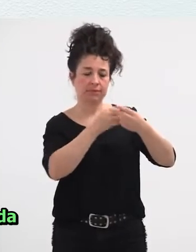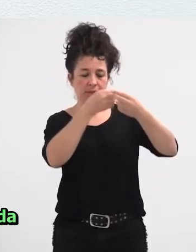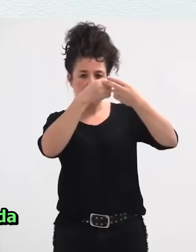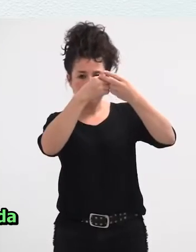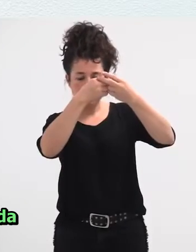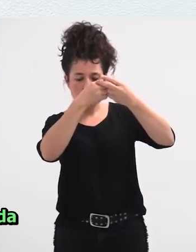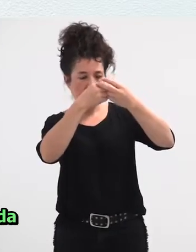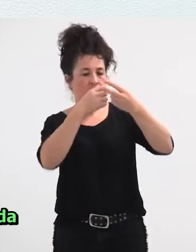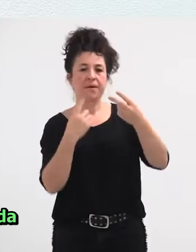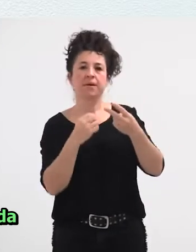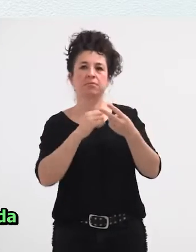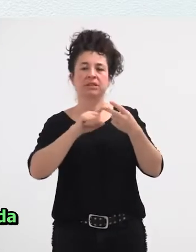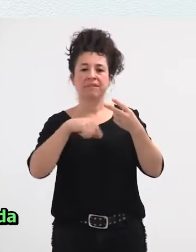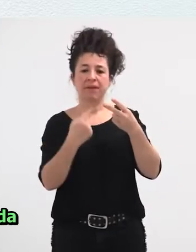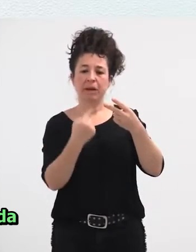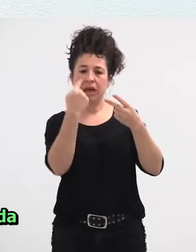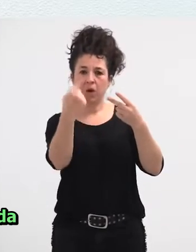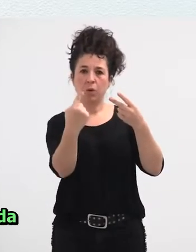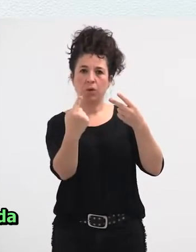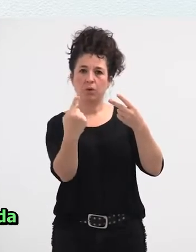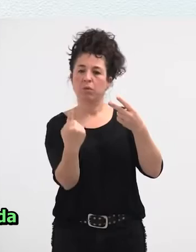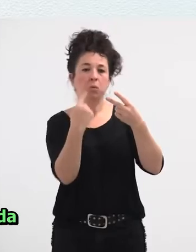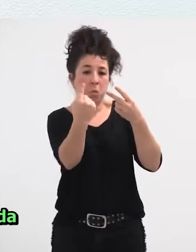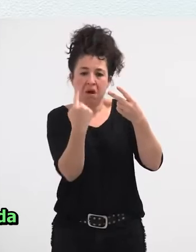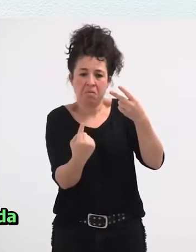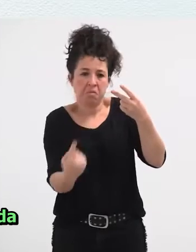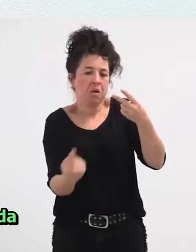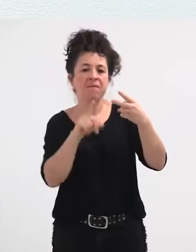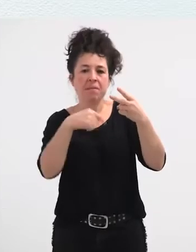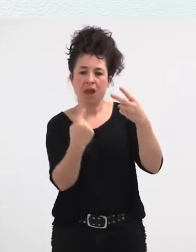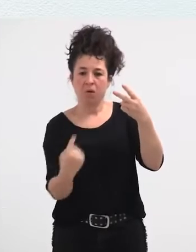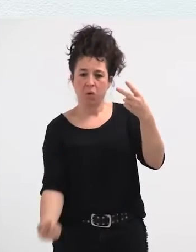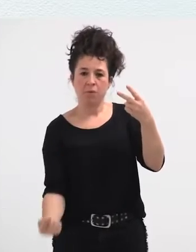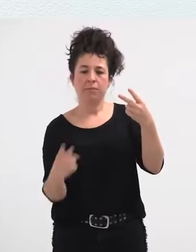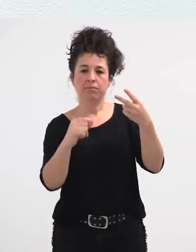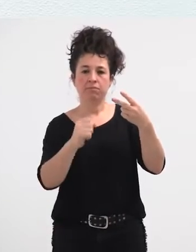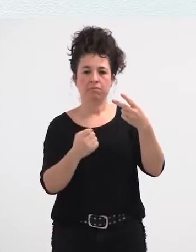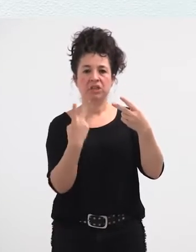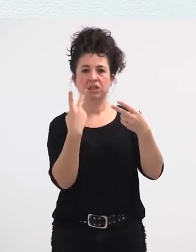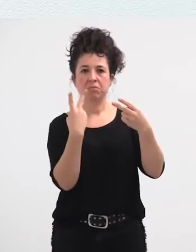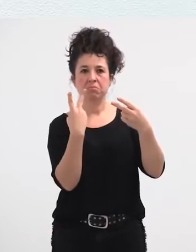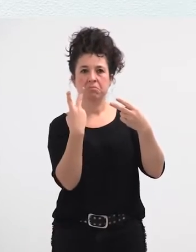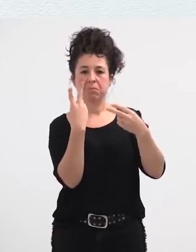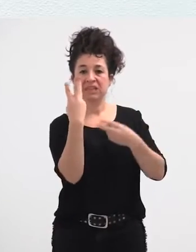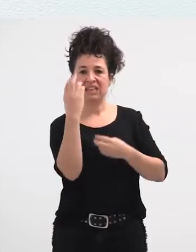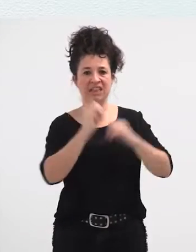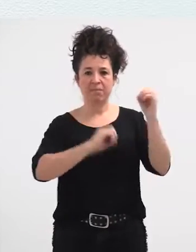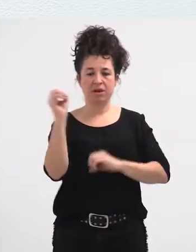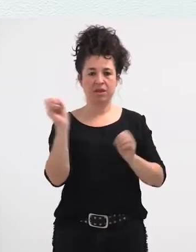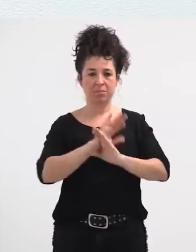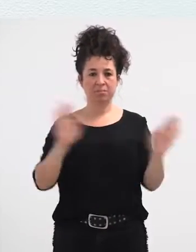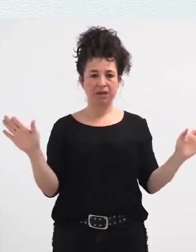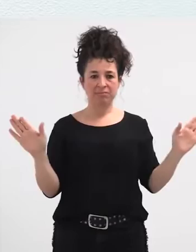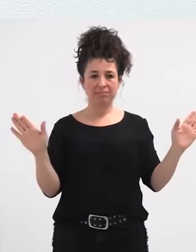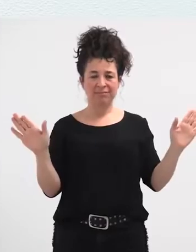familia batean neska bat atera dena, ez? kantinera eta alardean, bai, eguneko itamarra geratu zitzaio ez da,